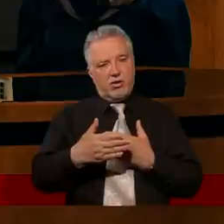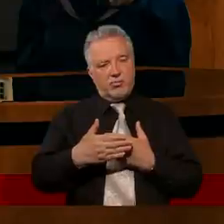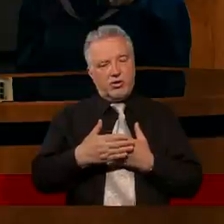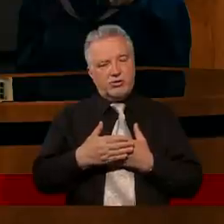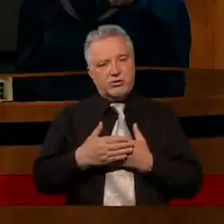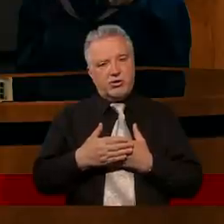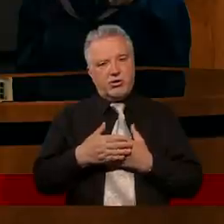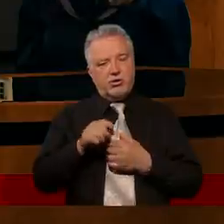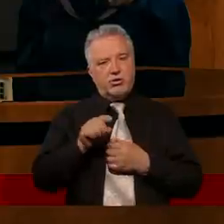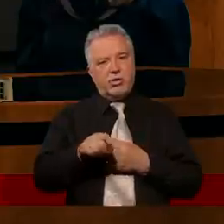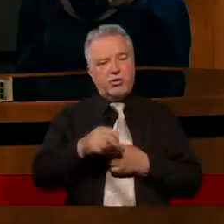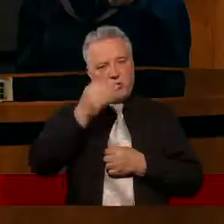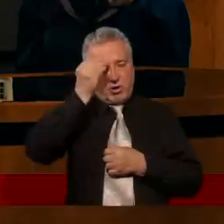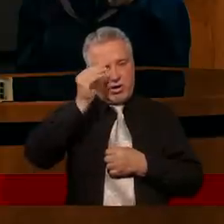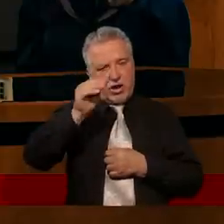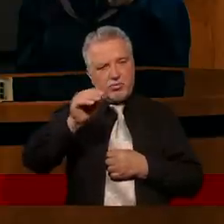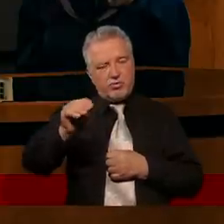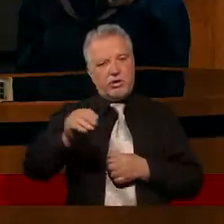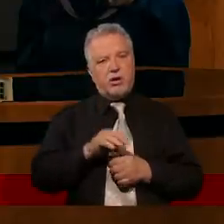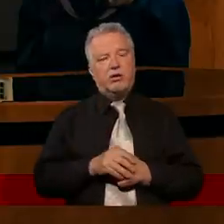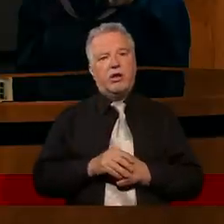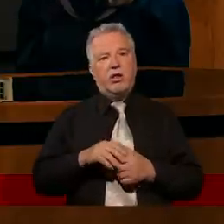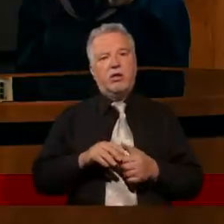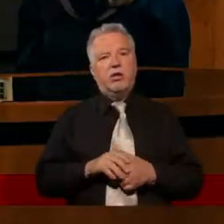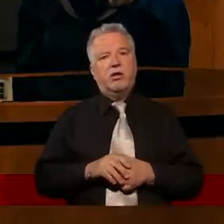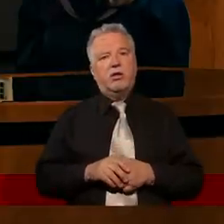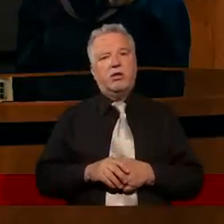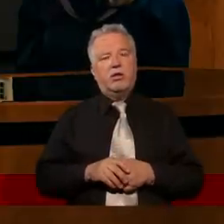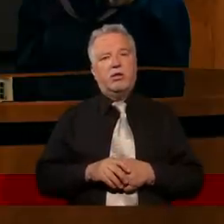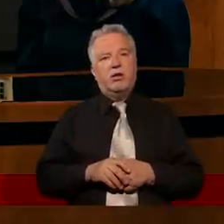tutaj tego napominania, ta modlitwa.